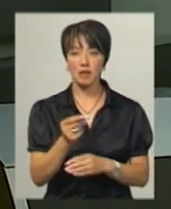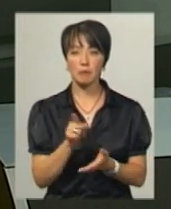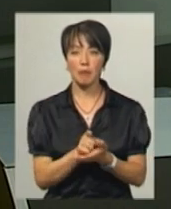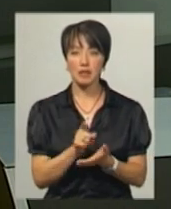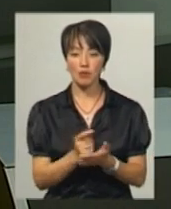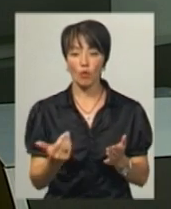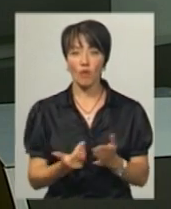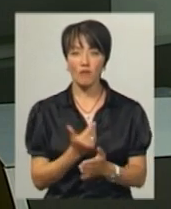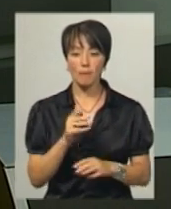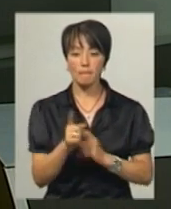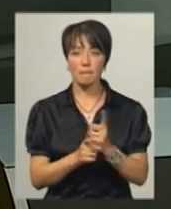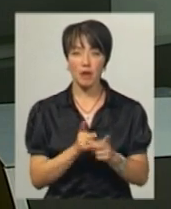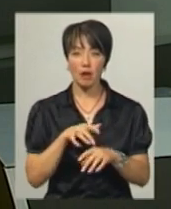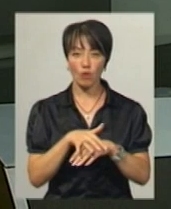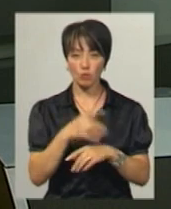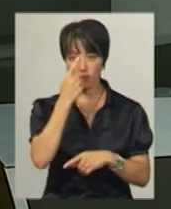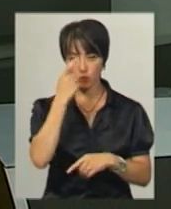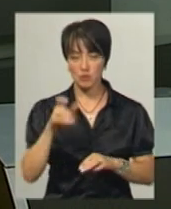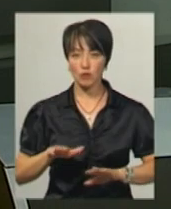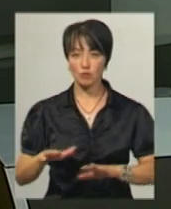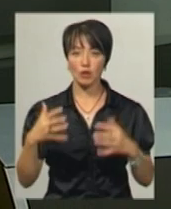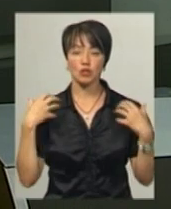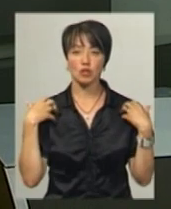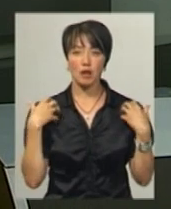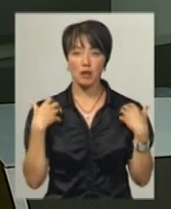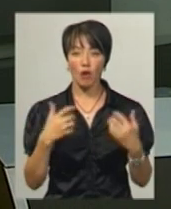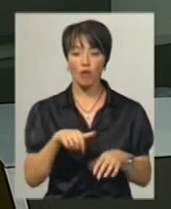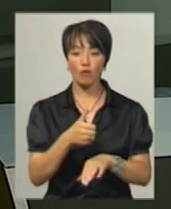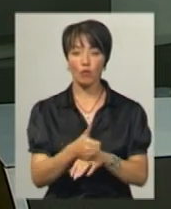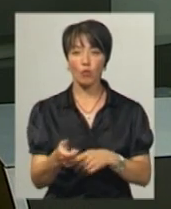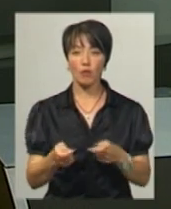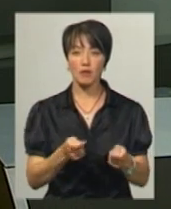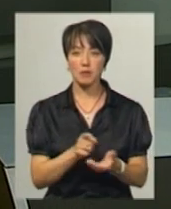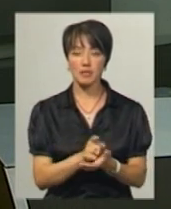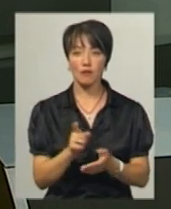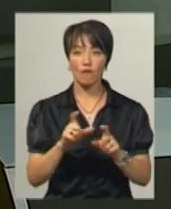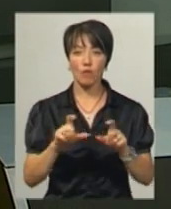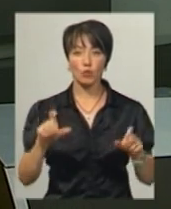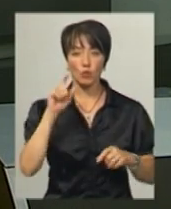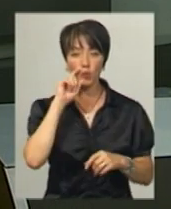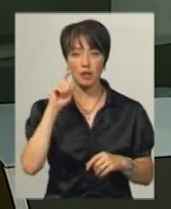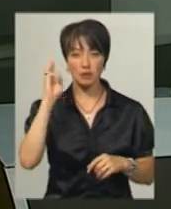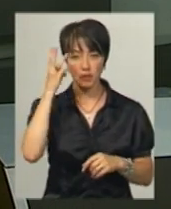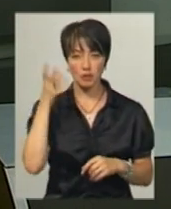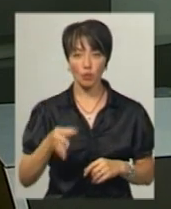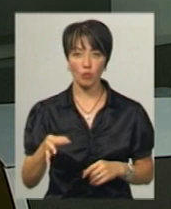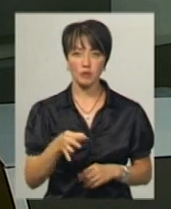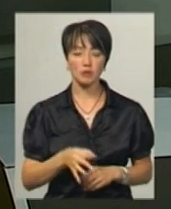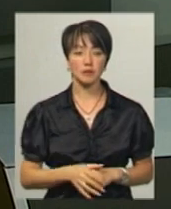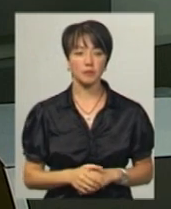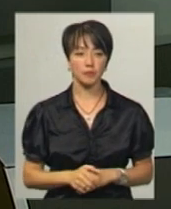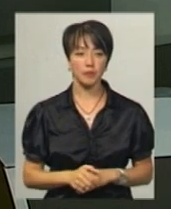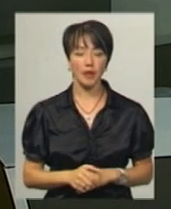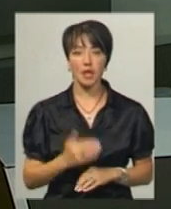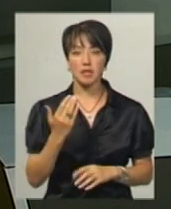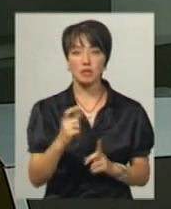пенсії за новим перерахунком. Про це повідомила заступник начальника Головного управління Пенсійного фонду України Хмельницької області Юлія Ковальчук.